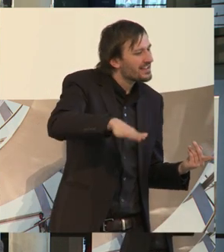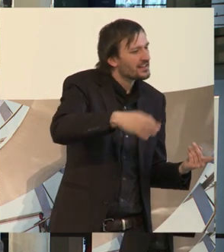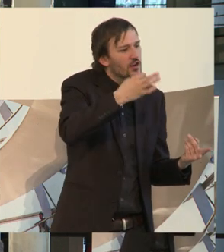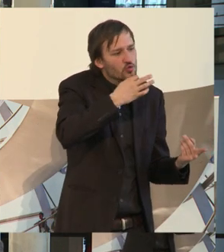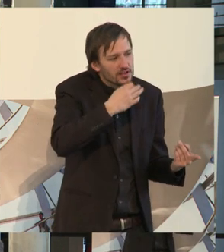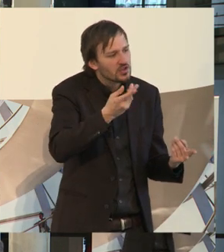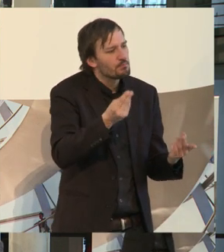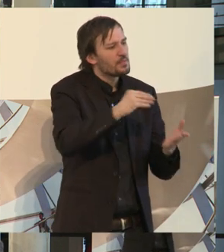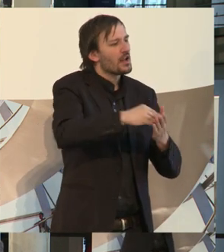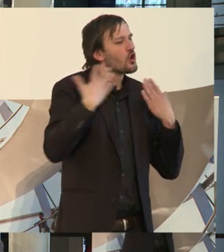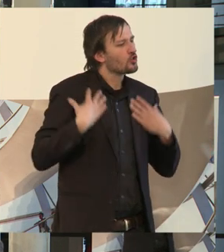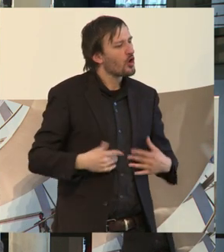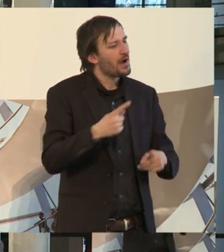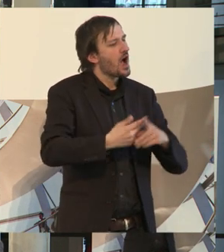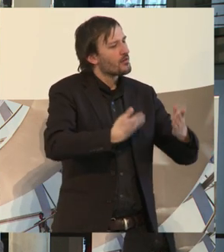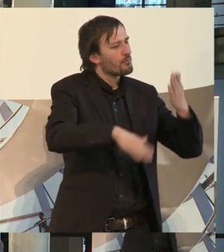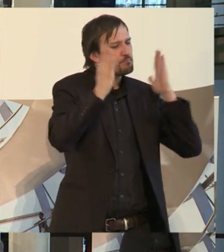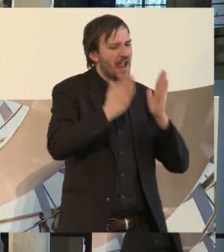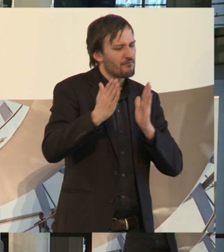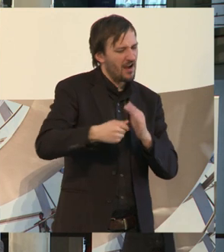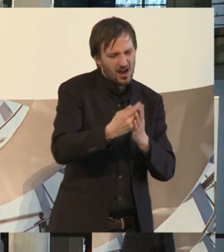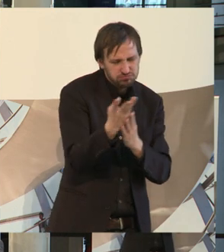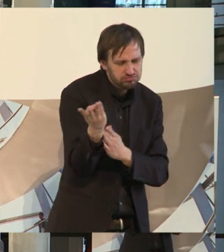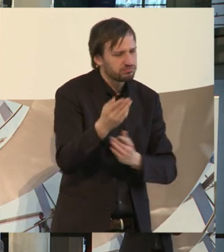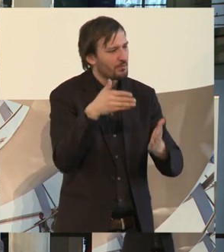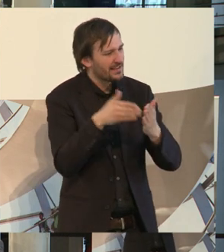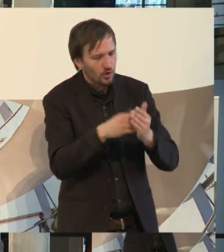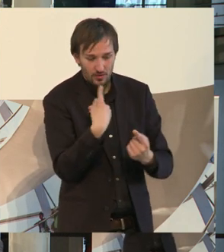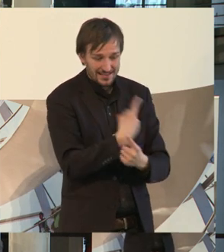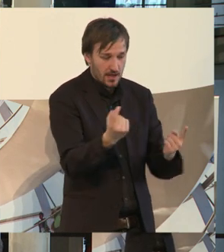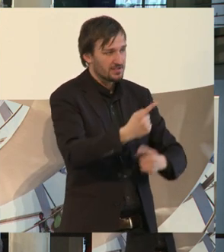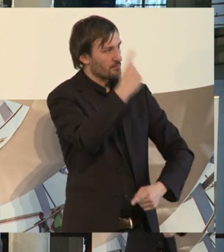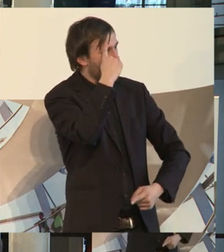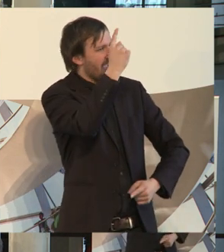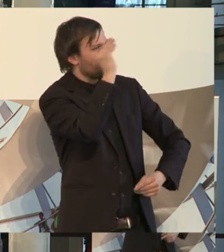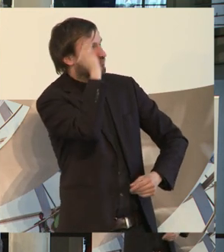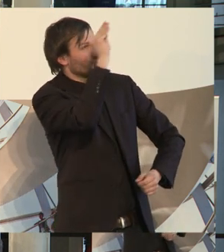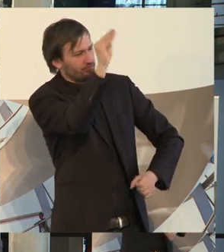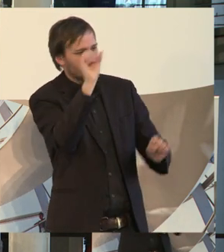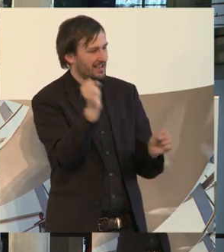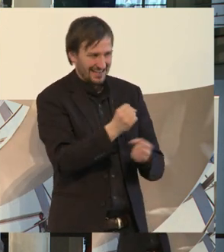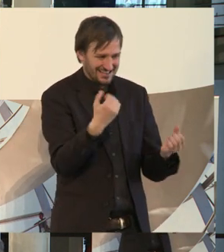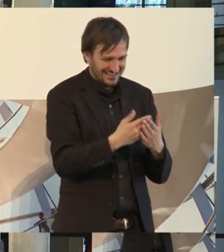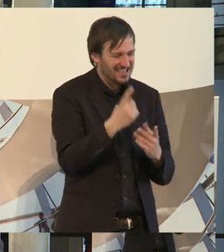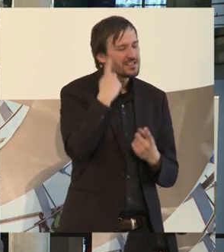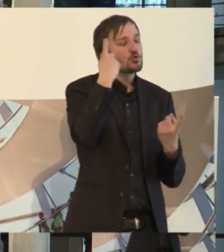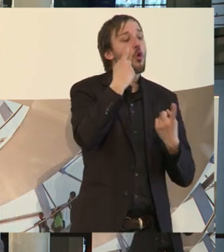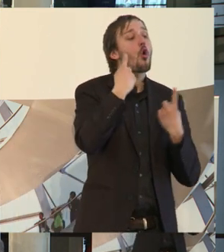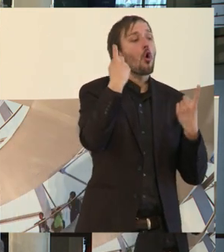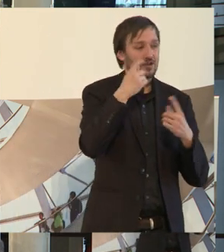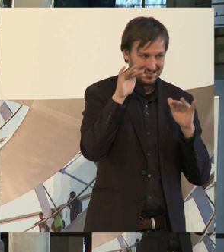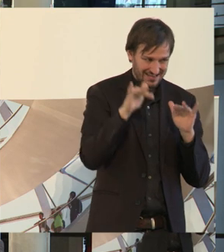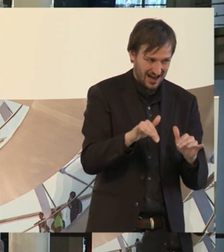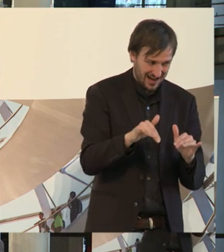Körper- und Mehrfachbehinderung, die sich in der Regel nicht selbst vertreten können. Da habe ich dann ganz, ganz große Bedenken und